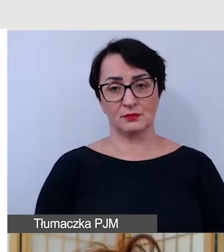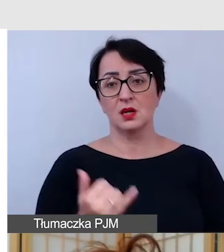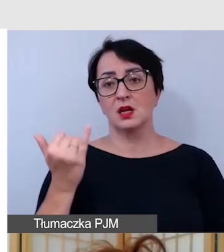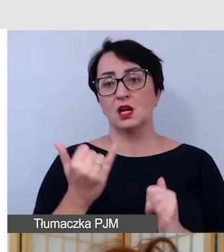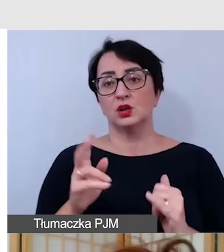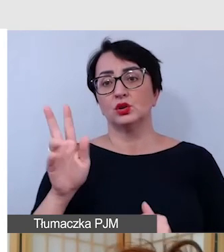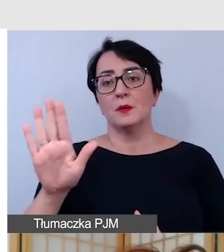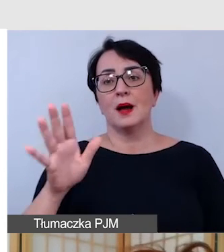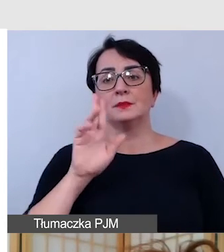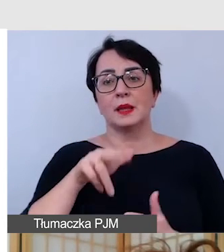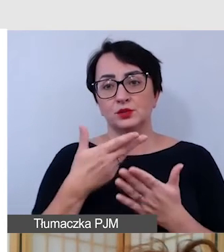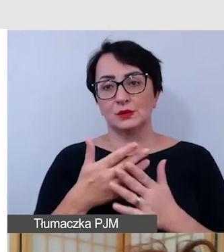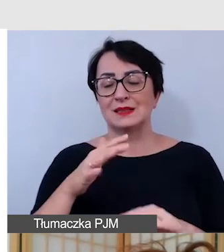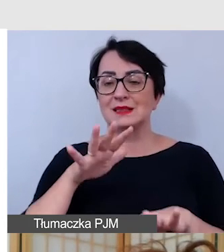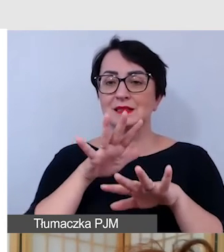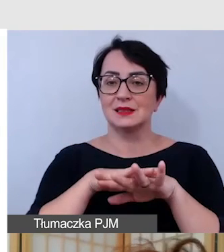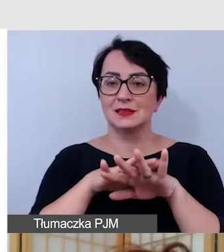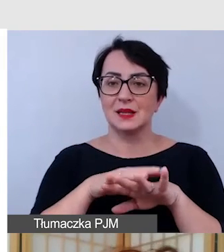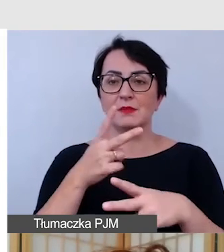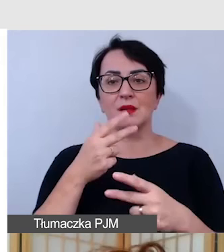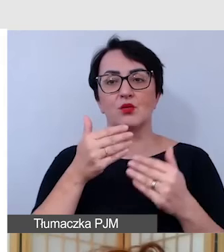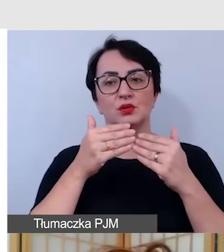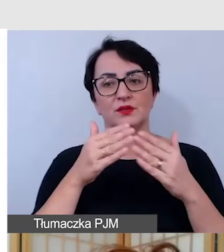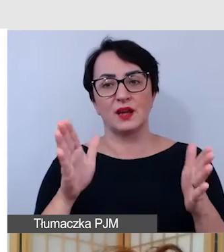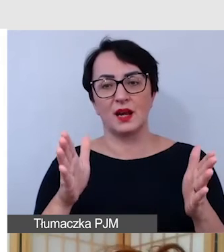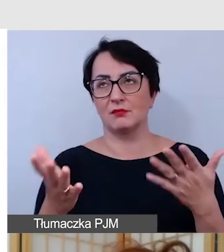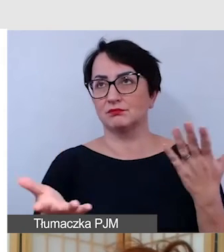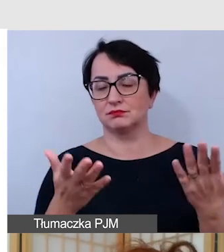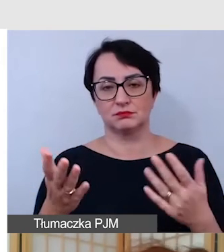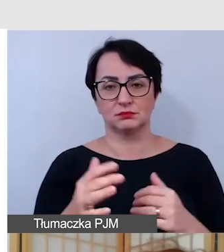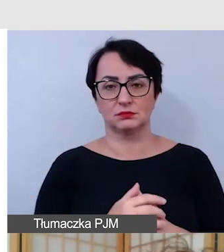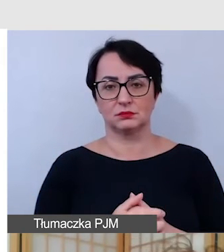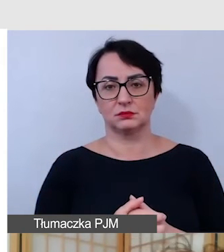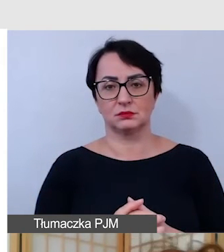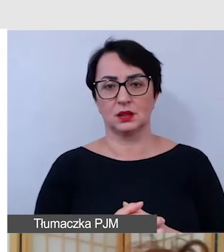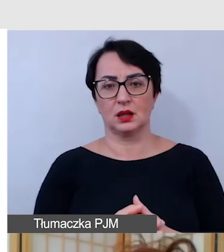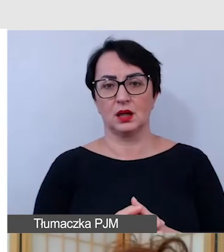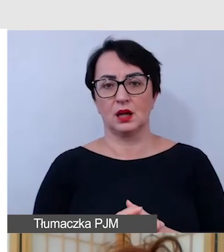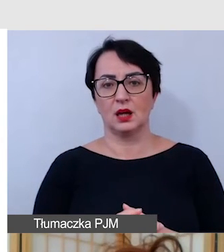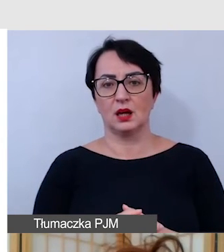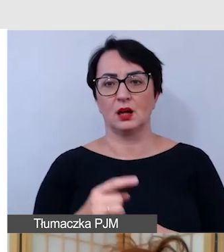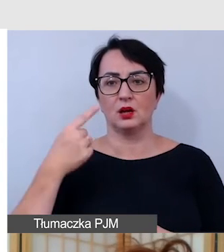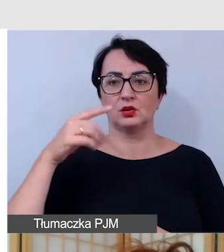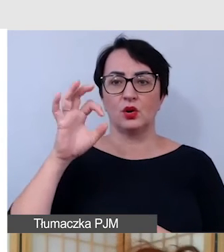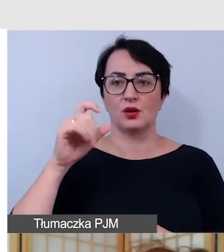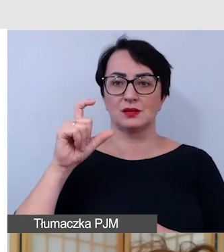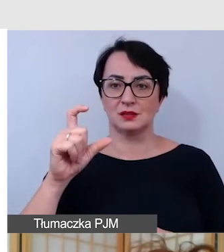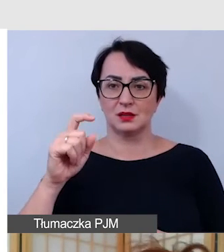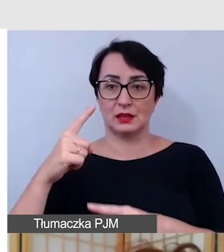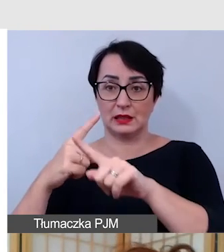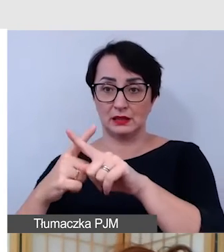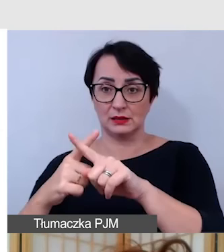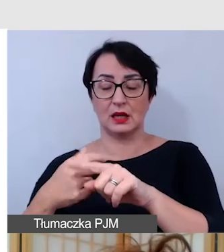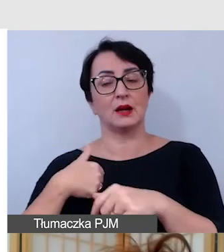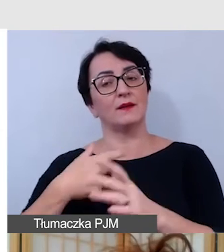ma jakiś system, który nie otwiera docx-a na przykład i chciałaby ta osoba sobie pobrać PDF i też